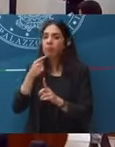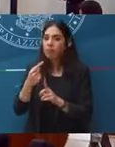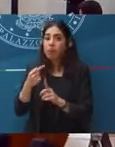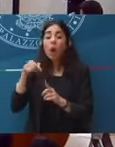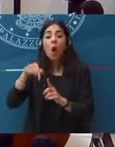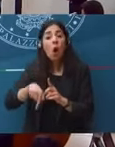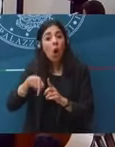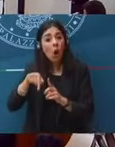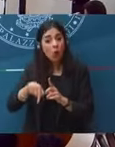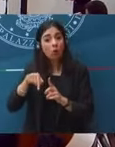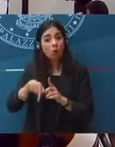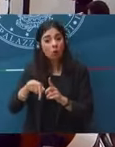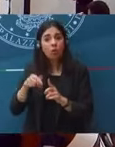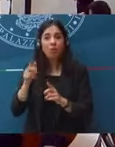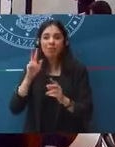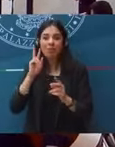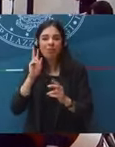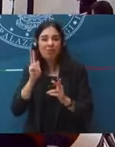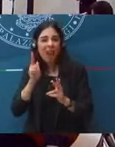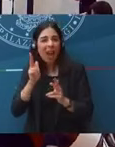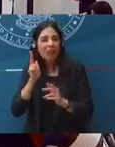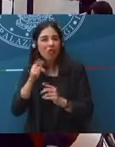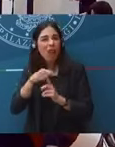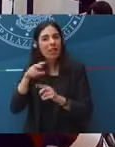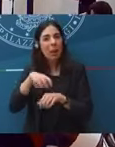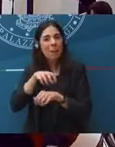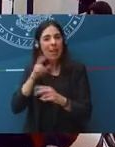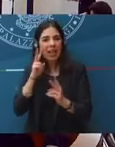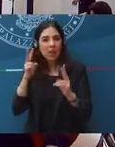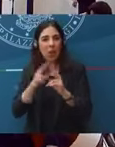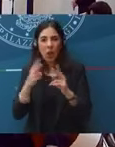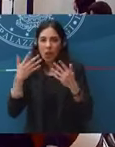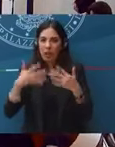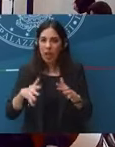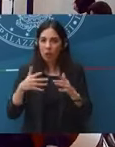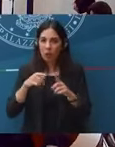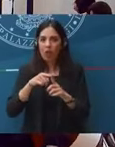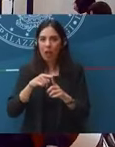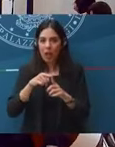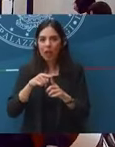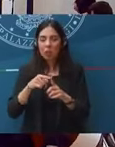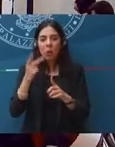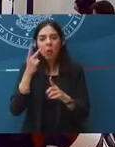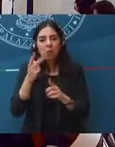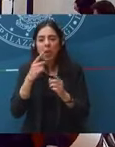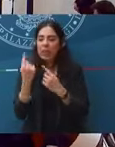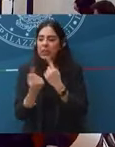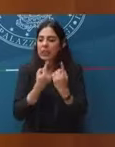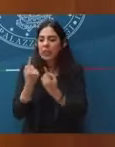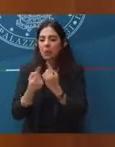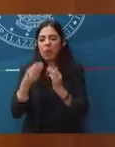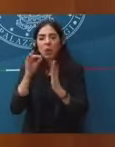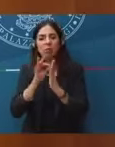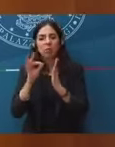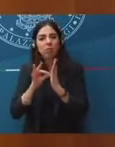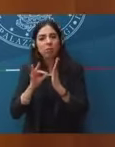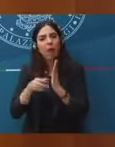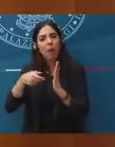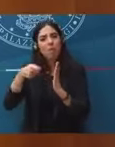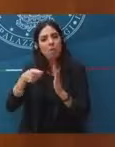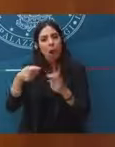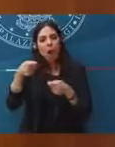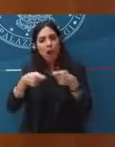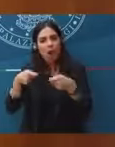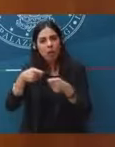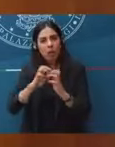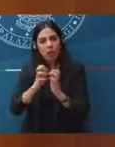francesi in Italia, penso a Vivendi in Team, a Stellantis, ma anche Borsa Euronext. Lei non è preoccupato di questa